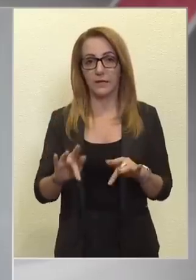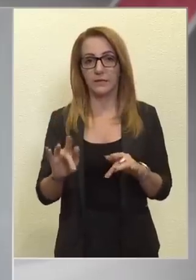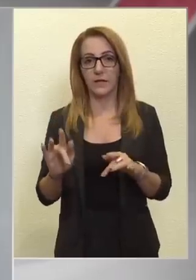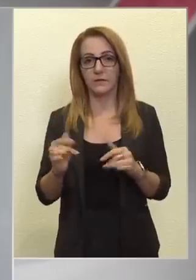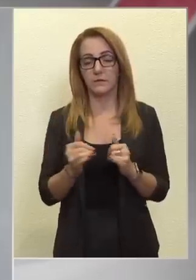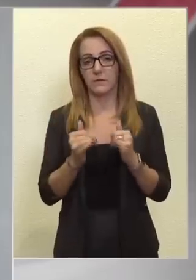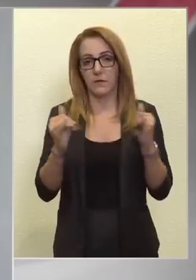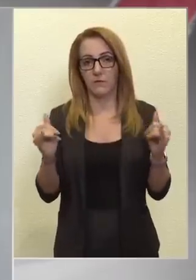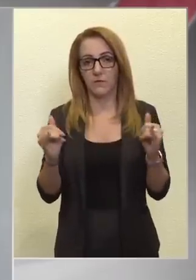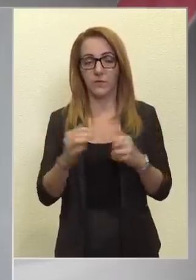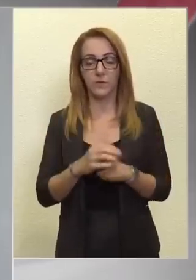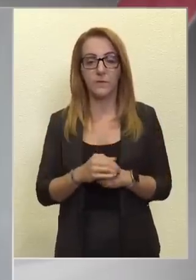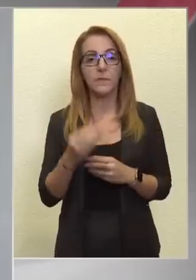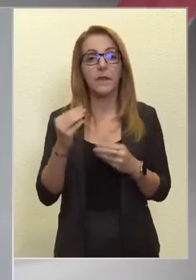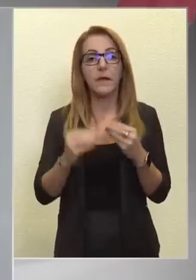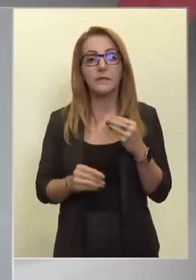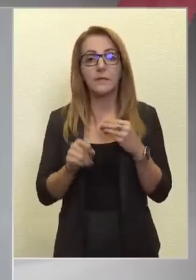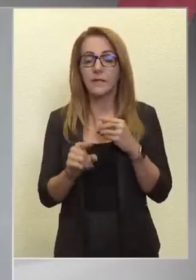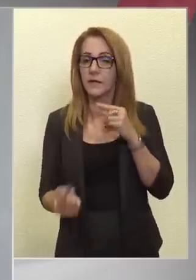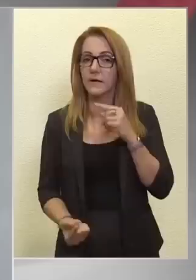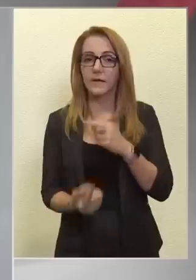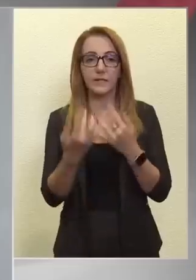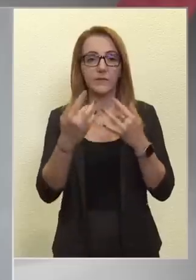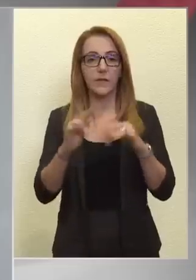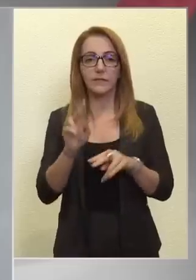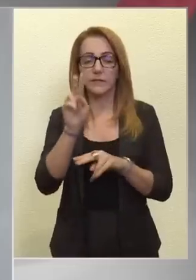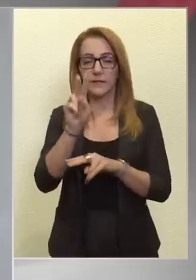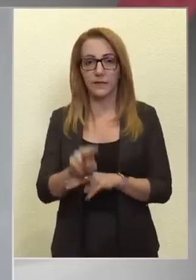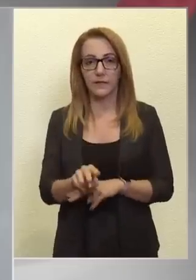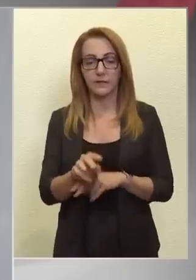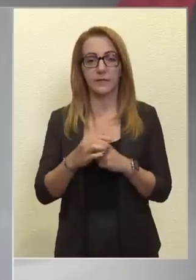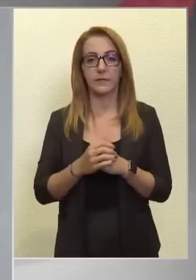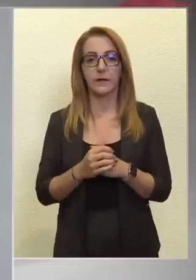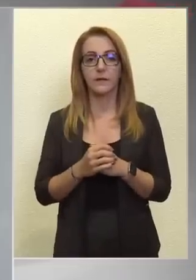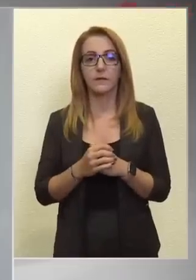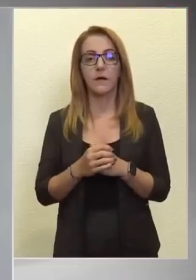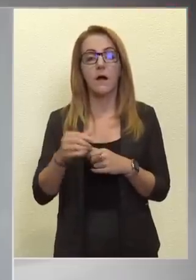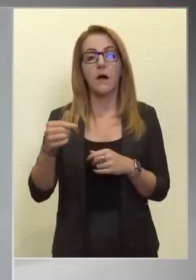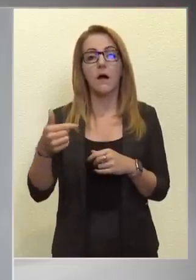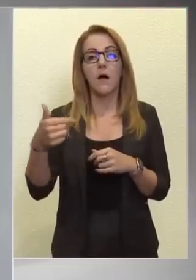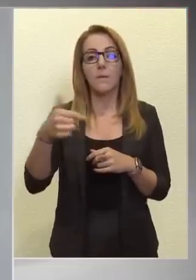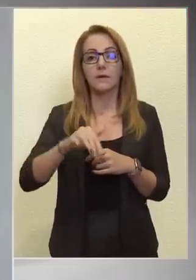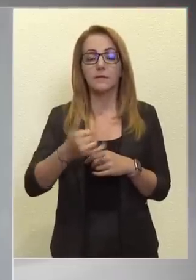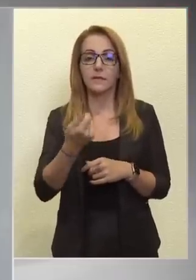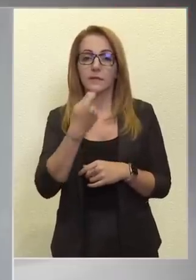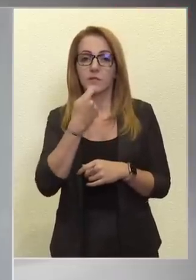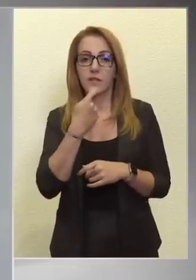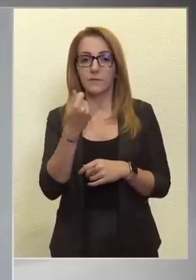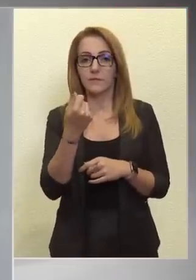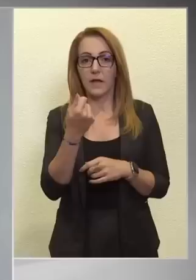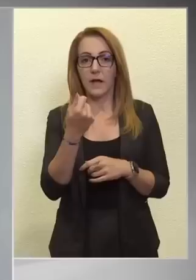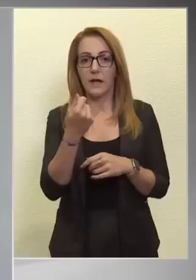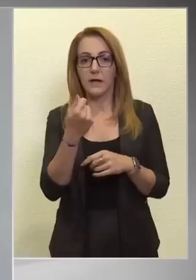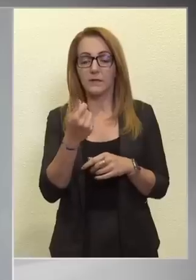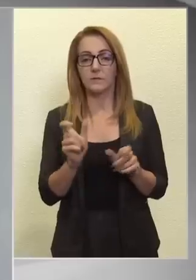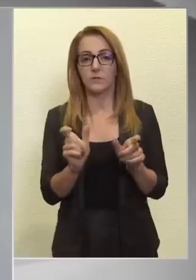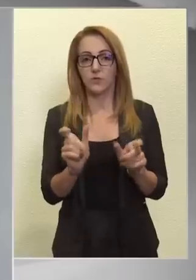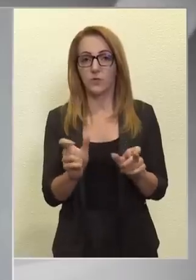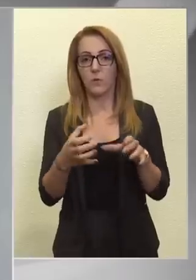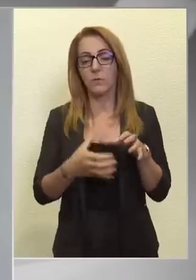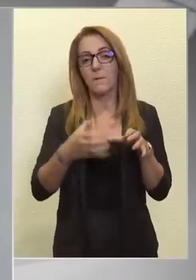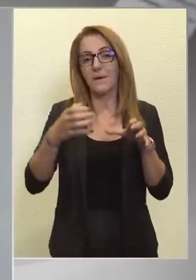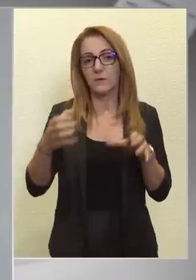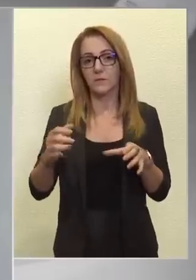javuljon. Ezért erre a rendkívüli helyzetre tekintettel a benzin és élelmiszerek stoppot meghosszabbítjuk,